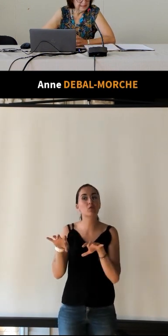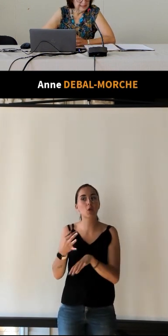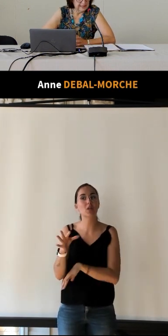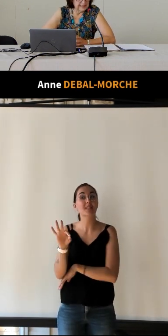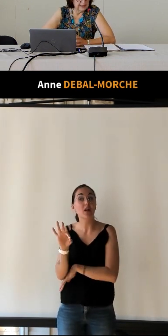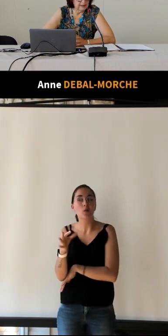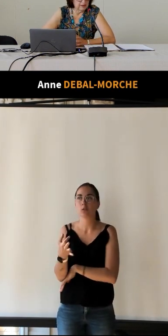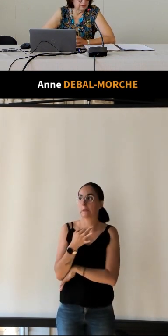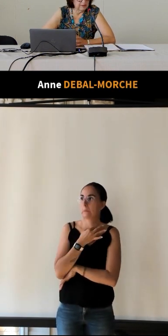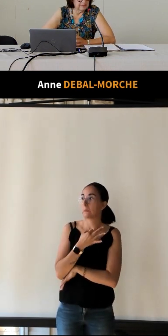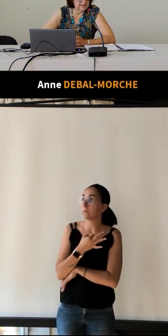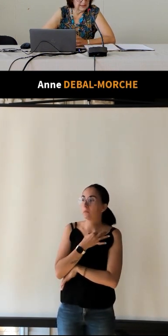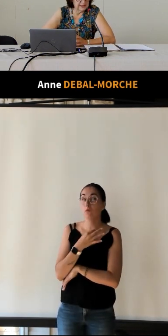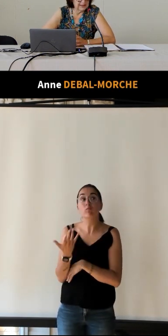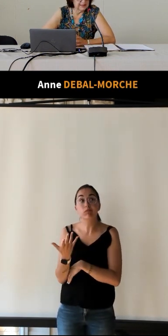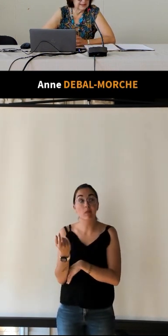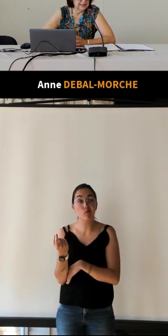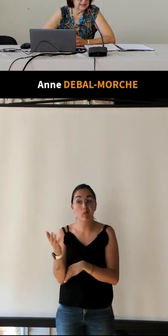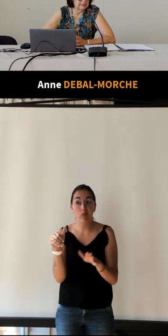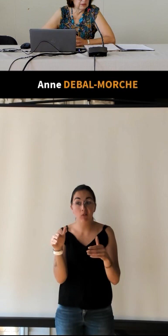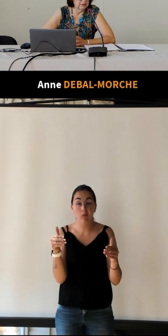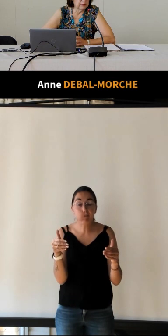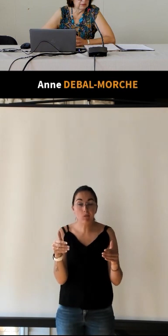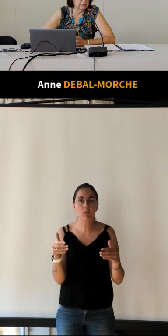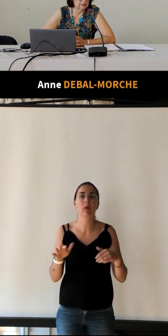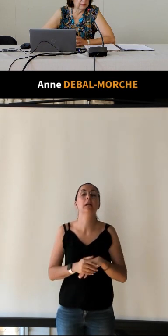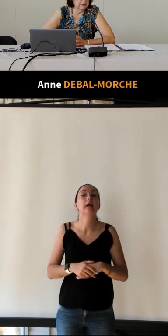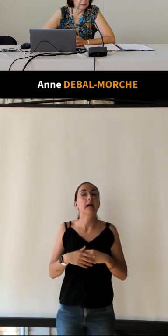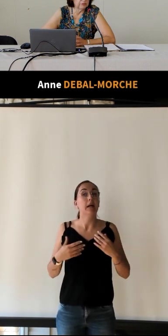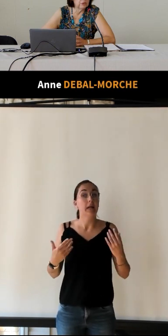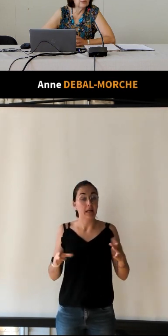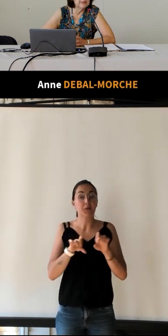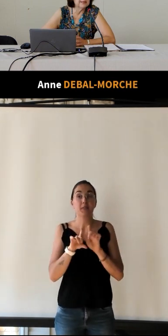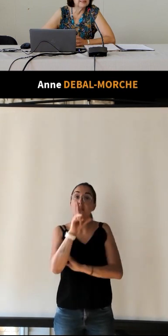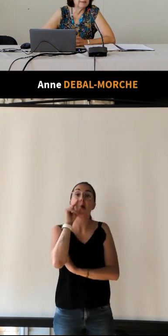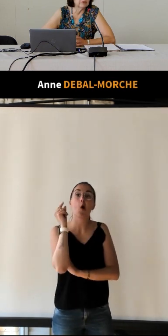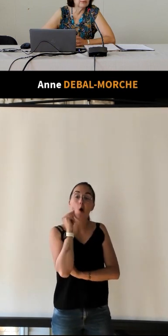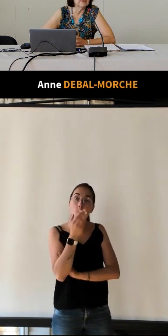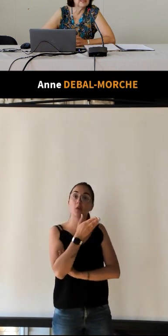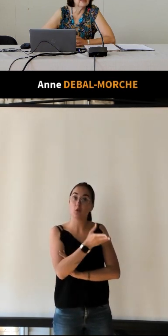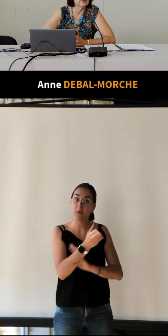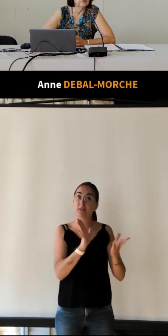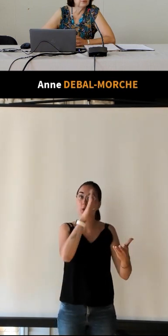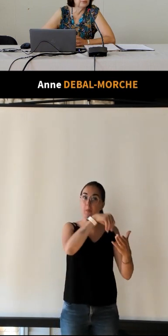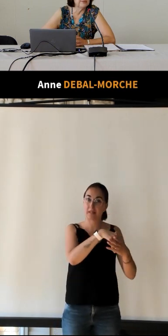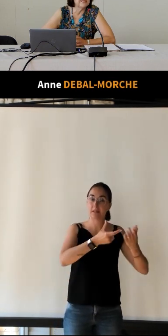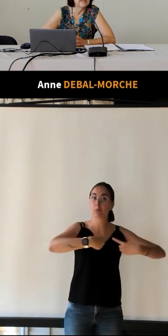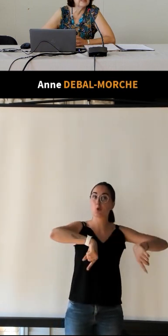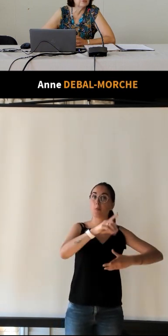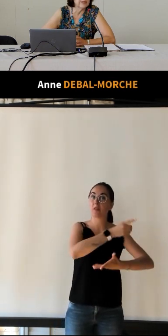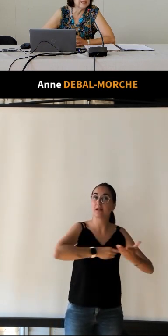et Paul Métadier était également membre du comité départemental de